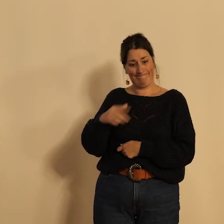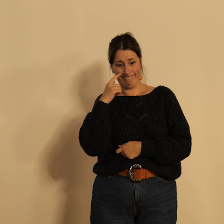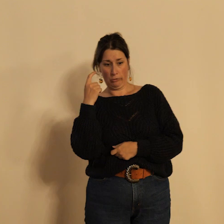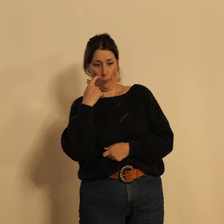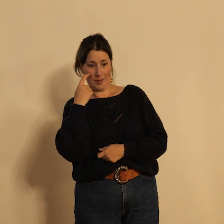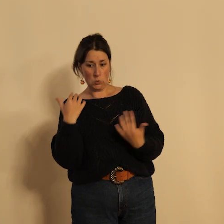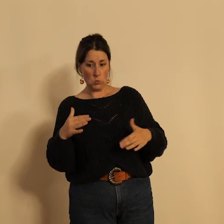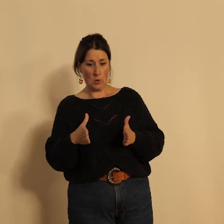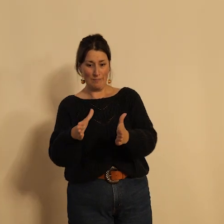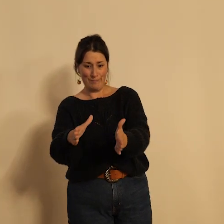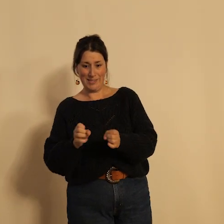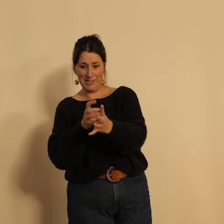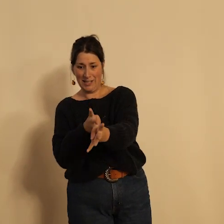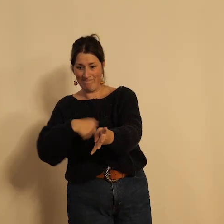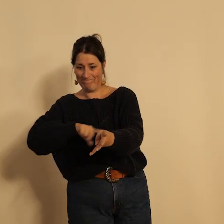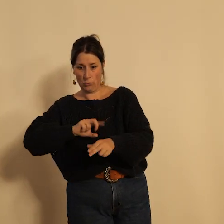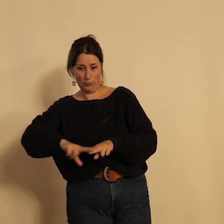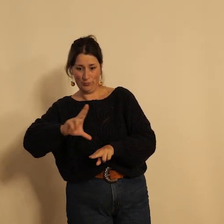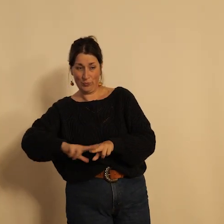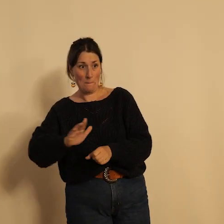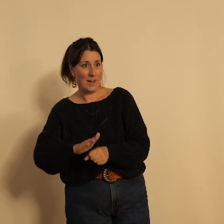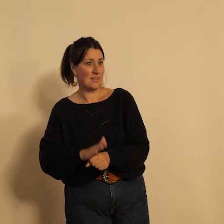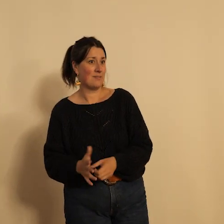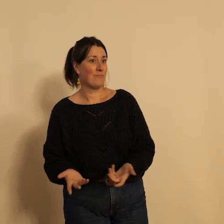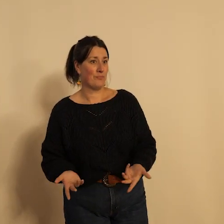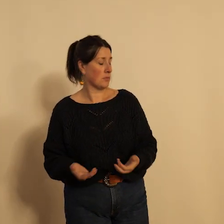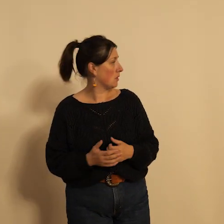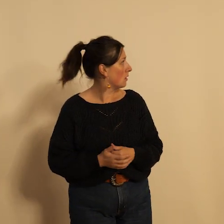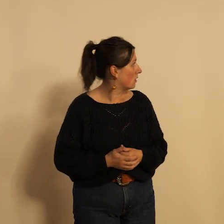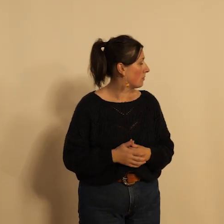'aménagement de pistes cyclables et en 1988